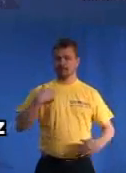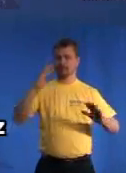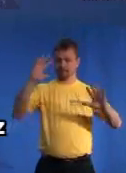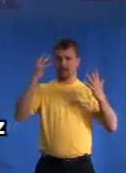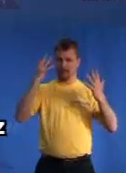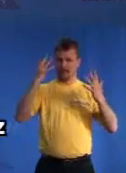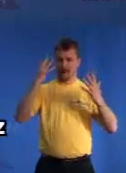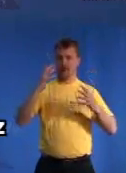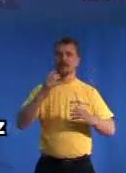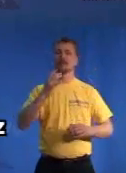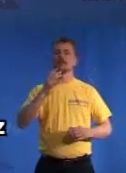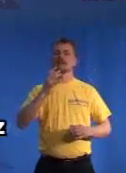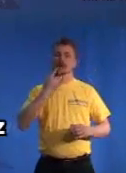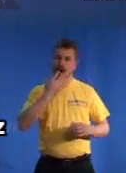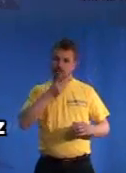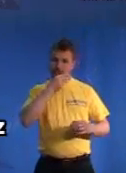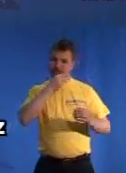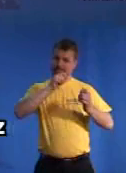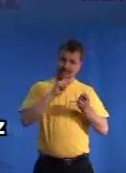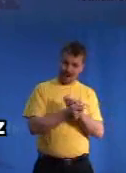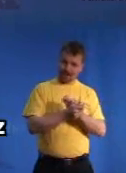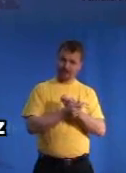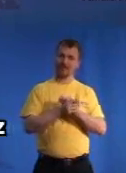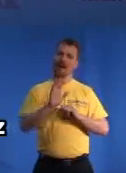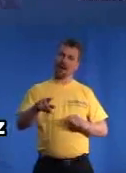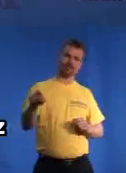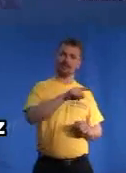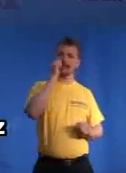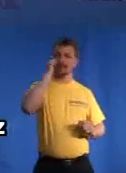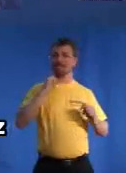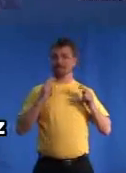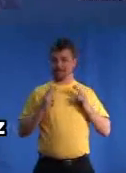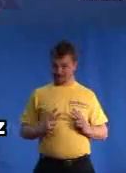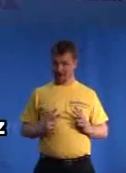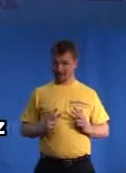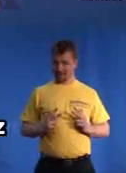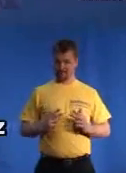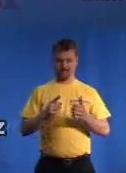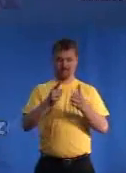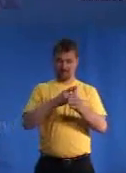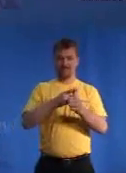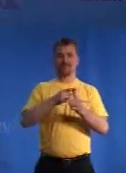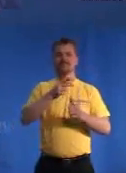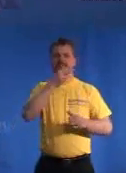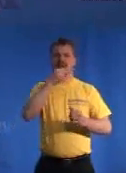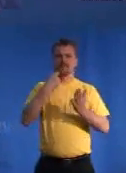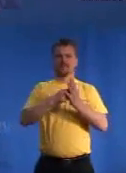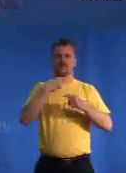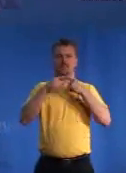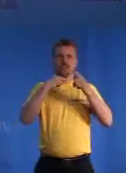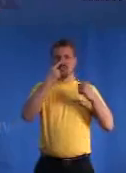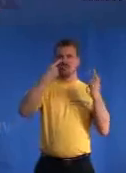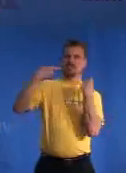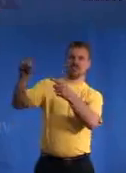představu, jak změnit policii, aby plnila požadavky společnosti. Policie se především musí přestat vymlouvat na státní